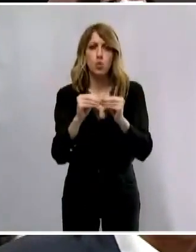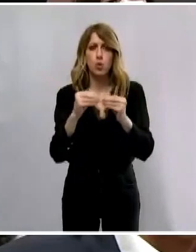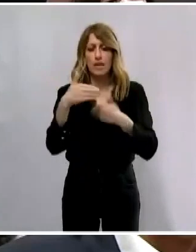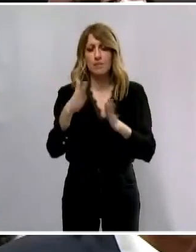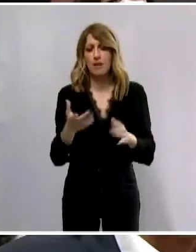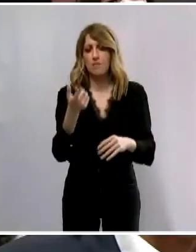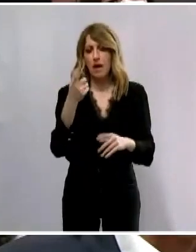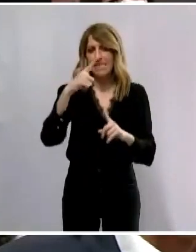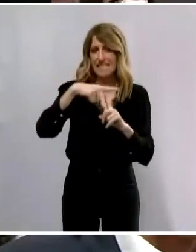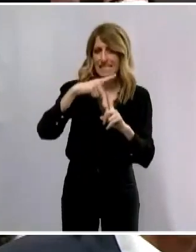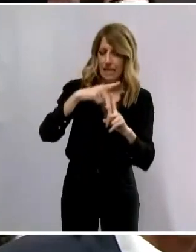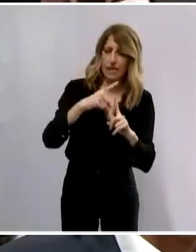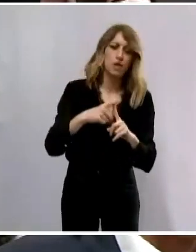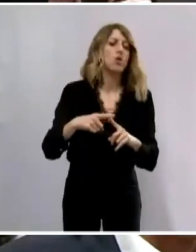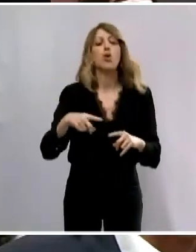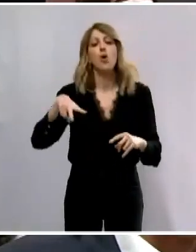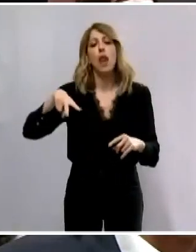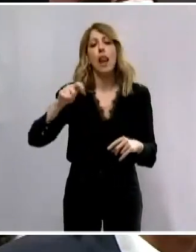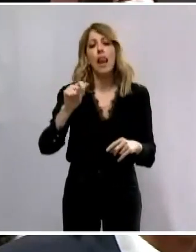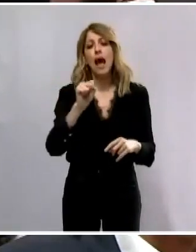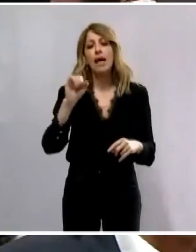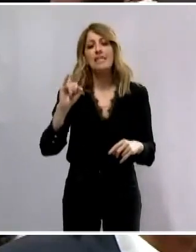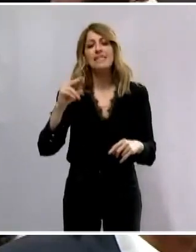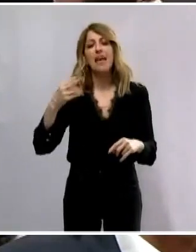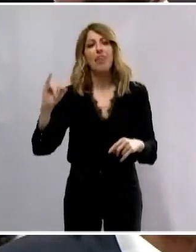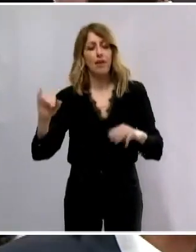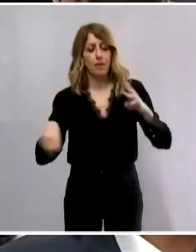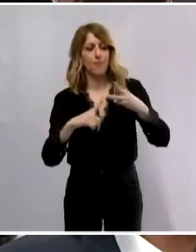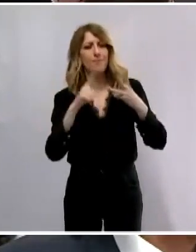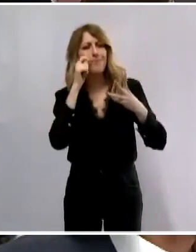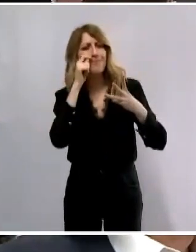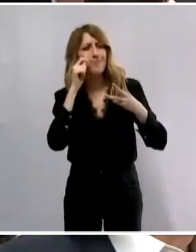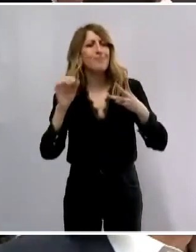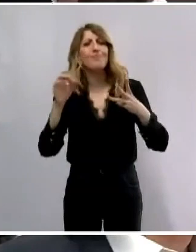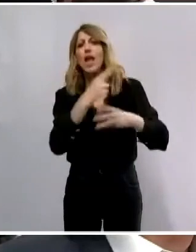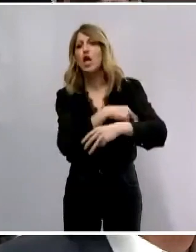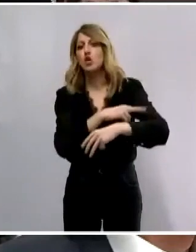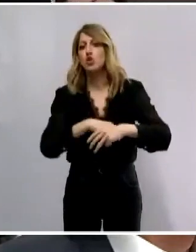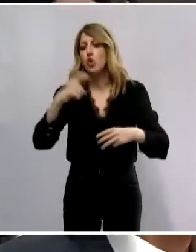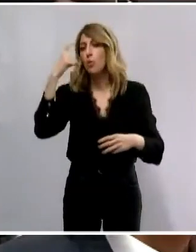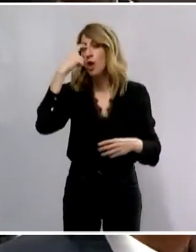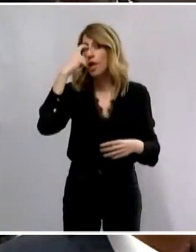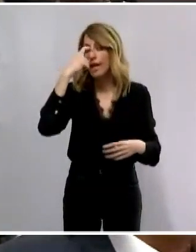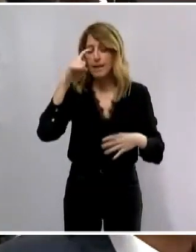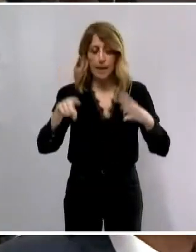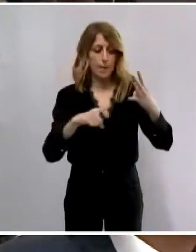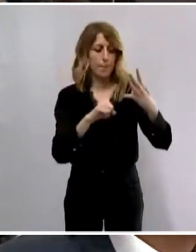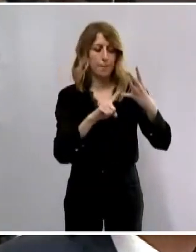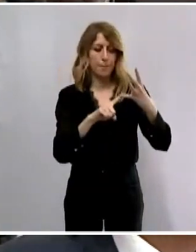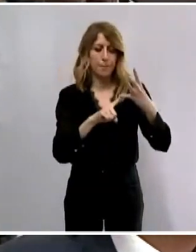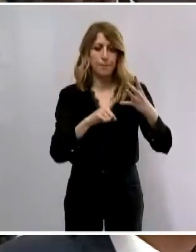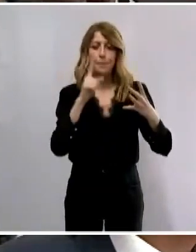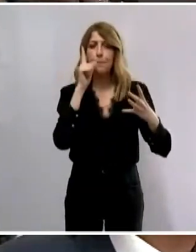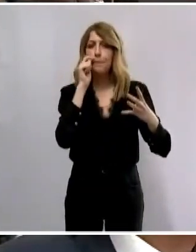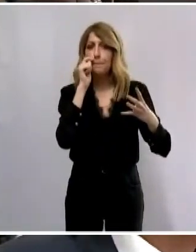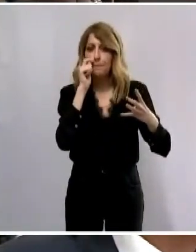Ταχλιαμπούρης, νομίζω το είπα σωστά, από την Κέρκυρα. Ο Μεμέ Τονούρτου Αχμέτ, είναι επιμελητής